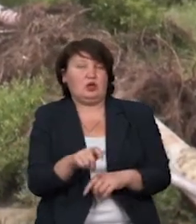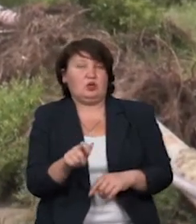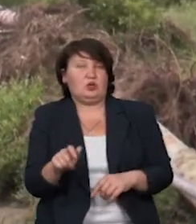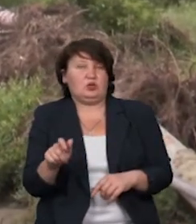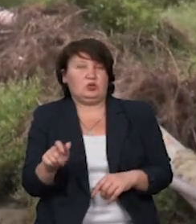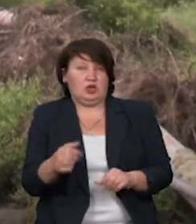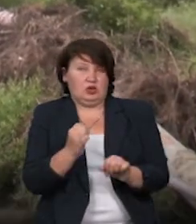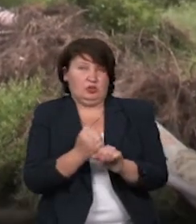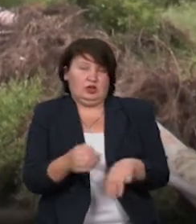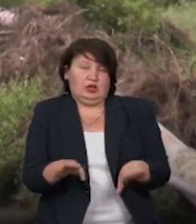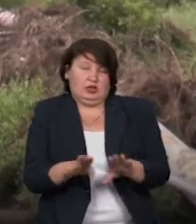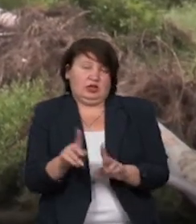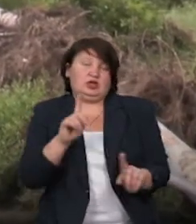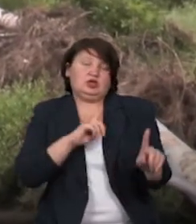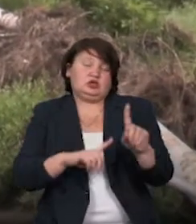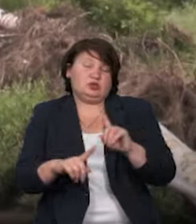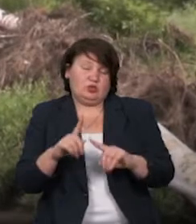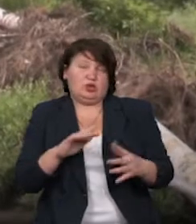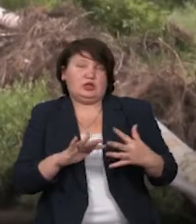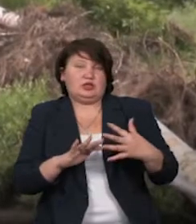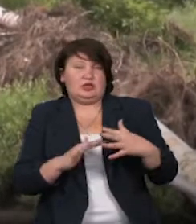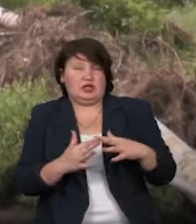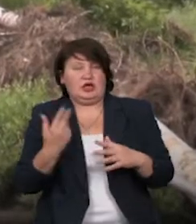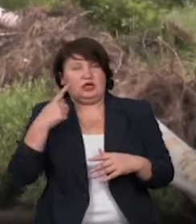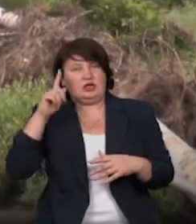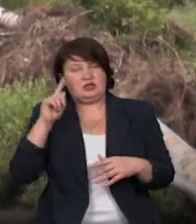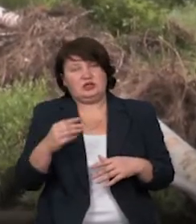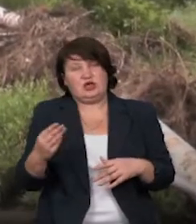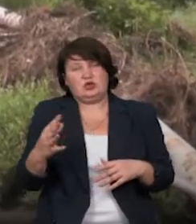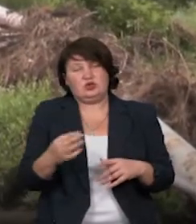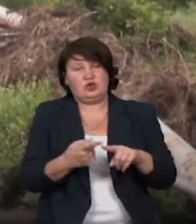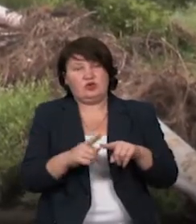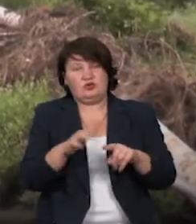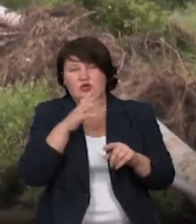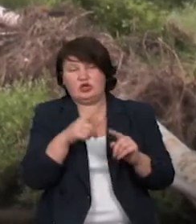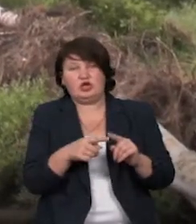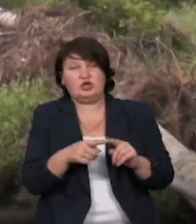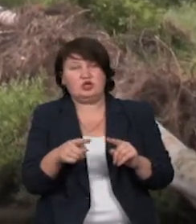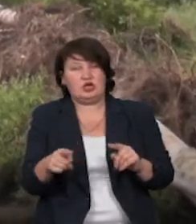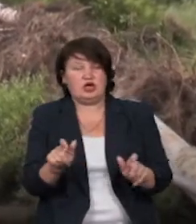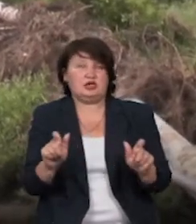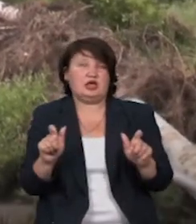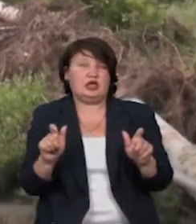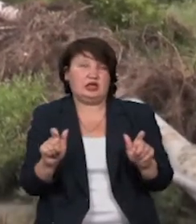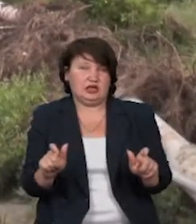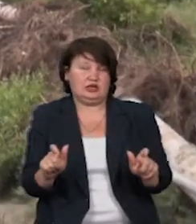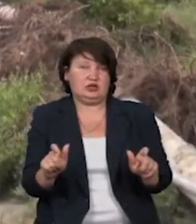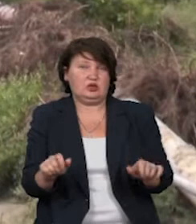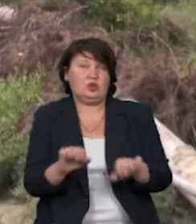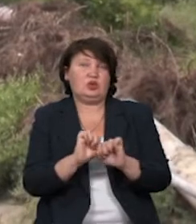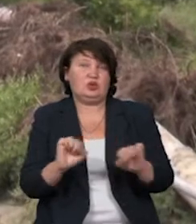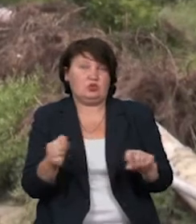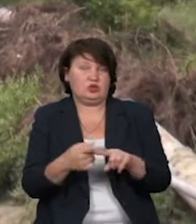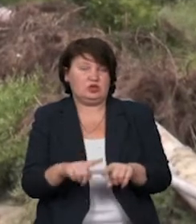робили такий схід сільян. Хоч я знаю, що зараз в цей час карантину не можна це